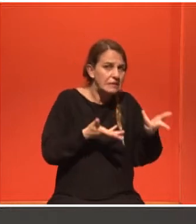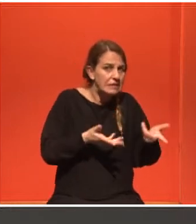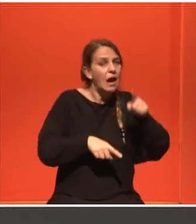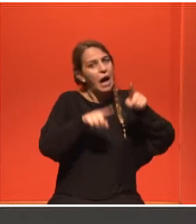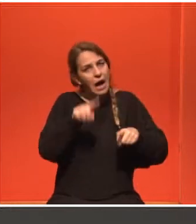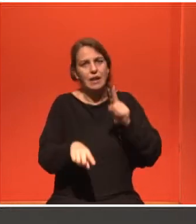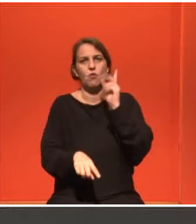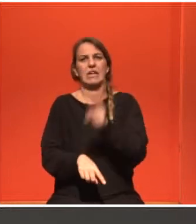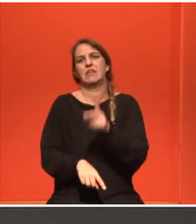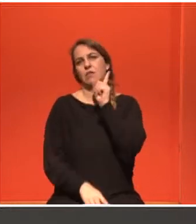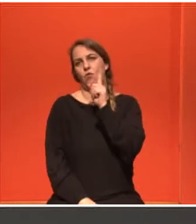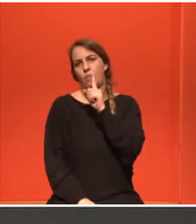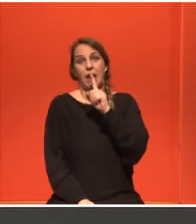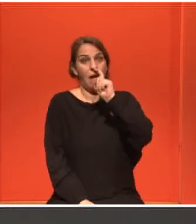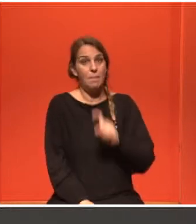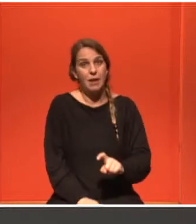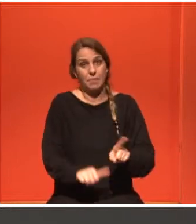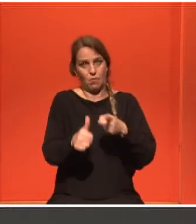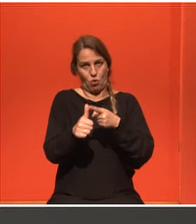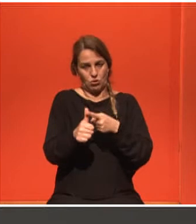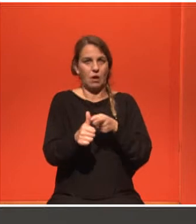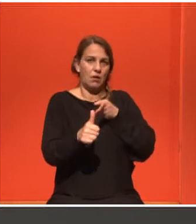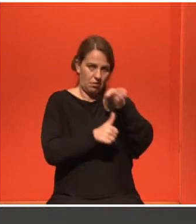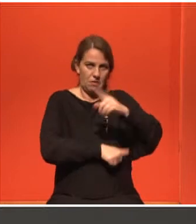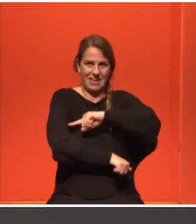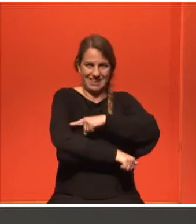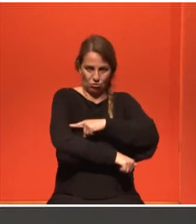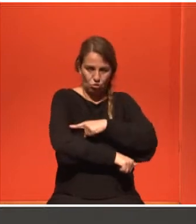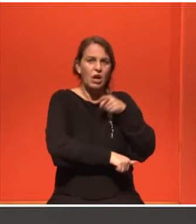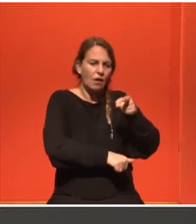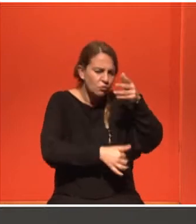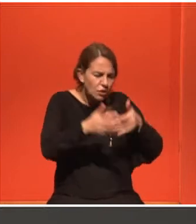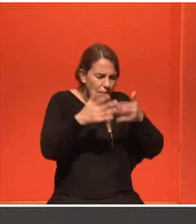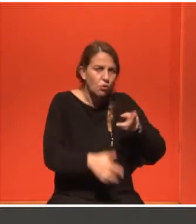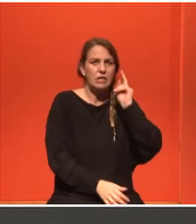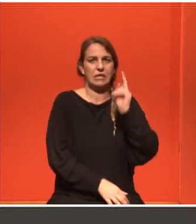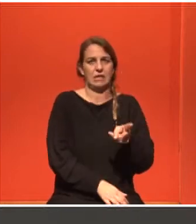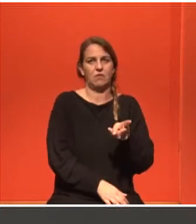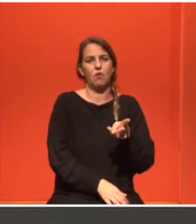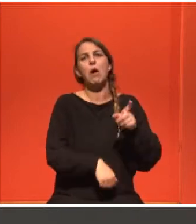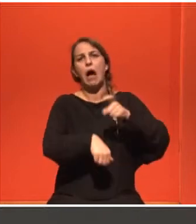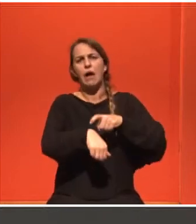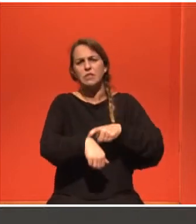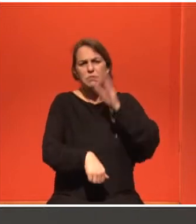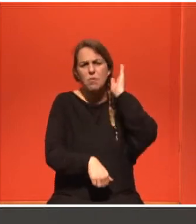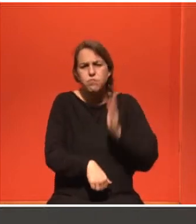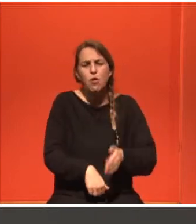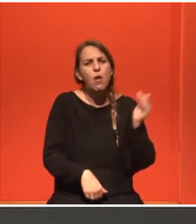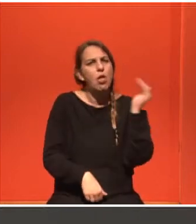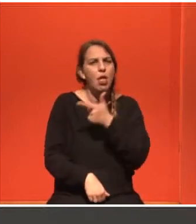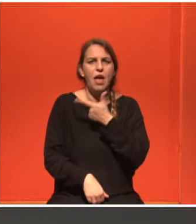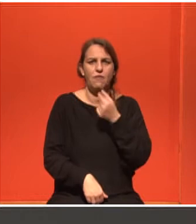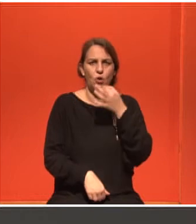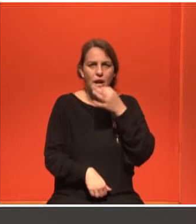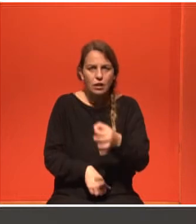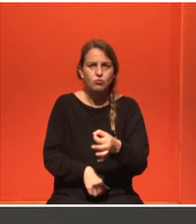Οπότε θα πρέπει να γίνει μια συμβουλευτική συνεδρία και με βάση τον υπολογισμό του κίνδυνου, ο οποίος τώρα μπορούμε να τον κάνουμε με μεγάλη ακρίβεια, να πούμε ένα